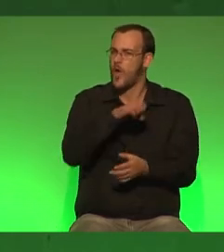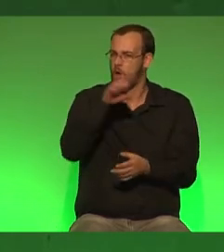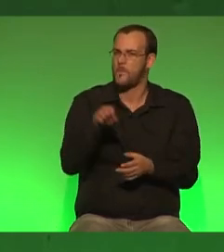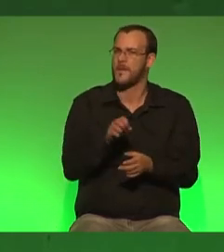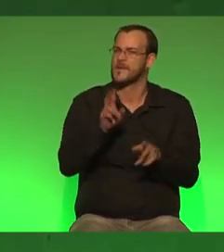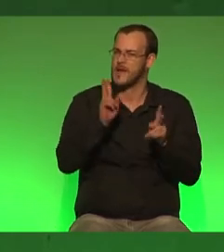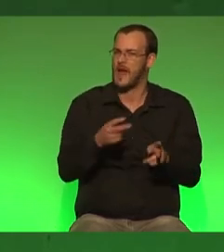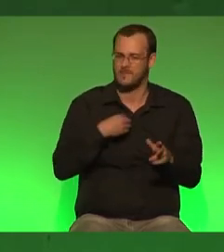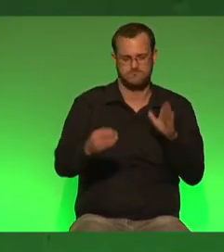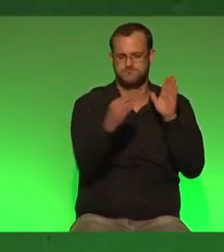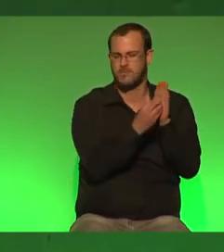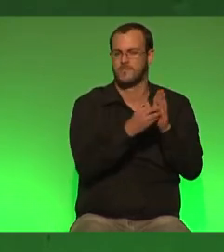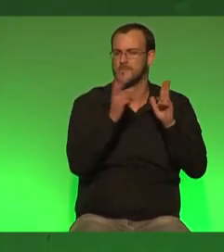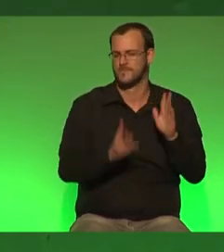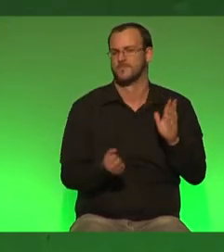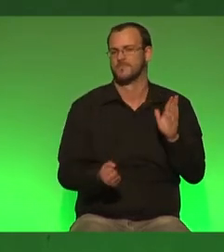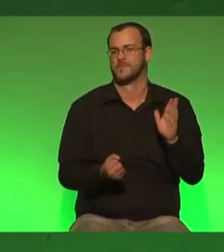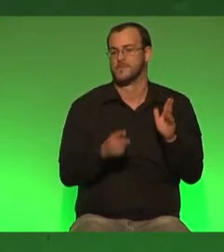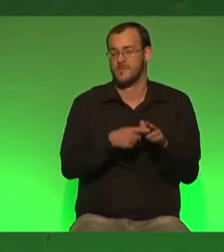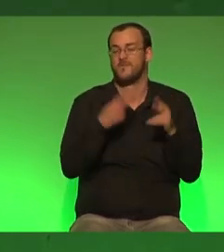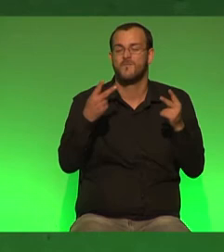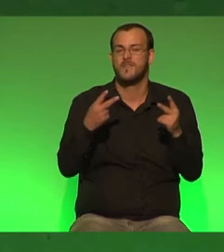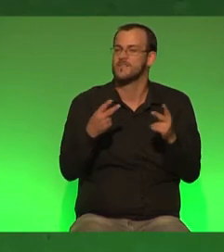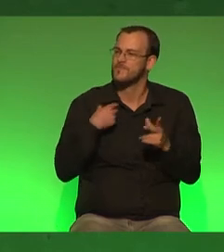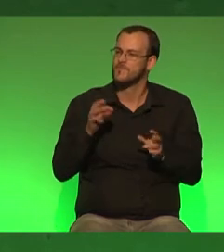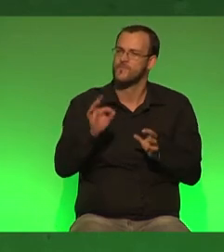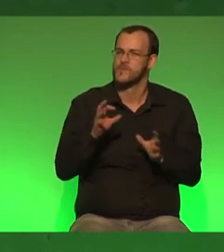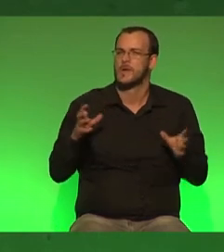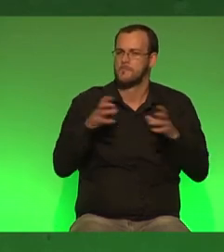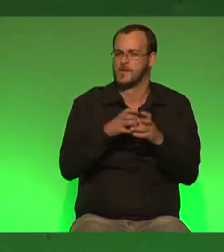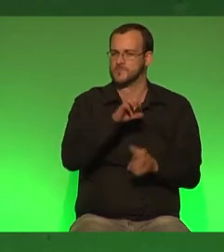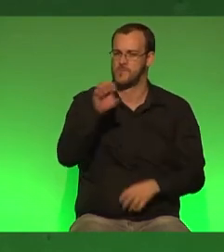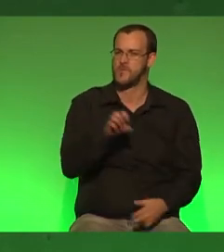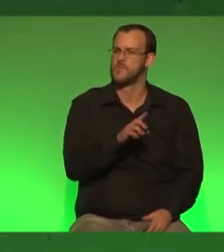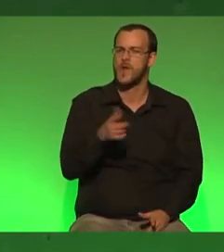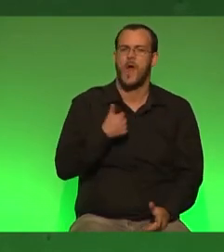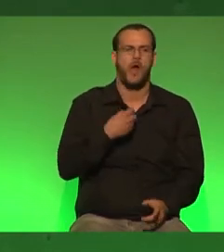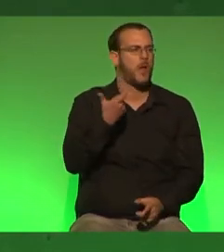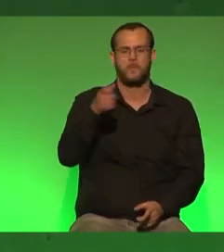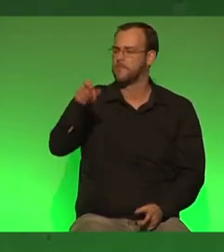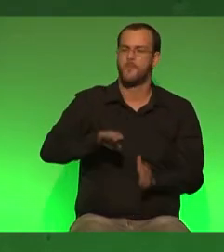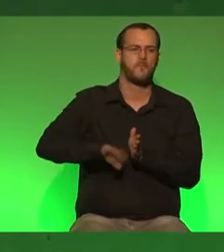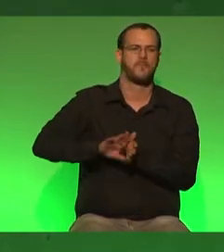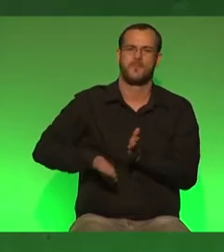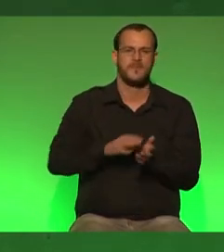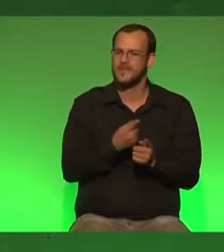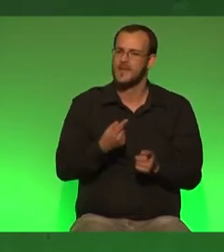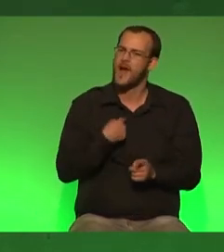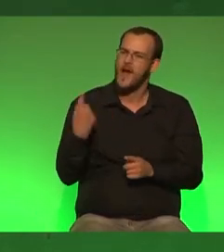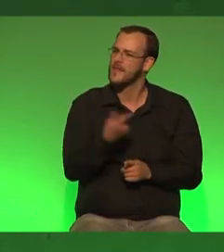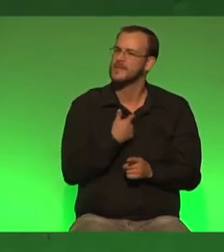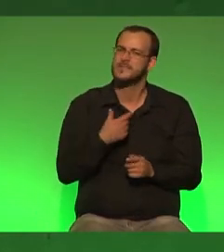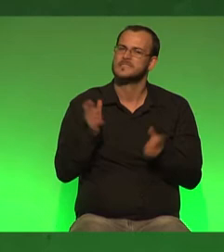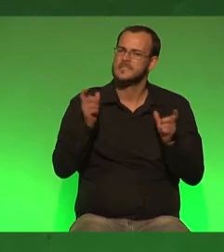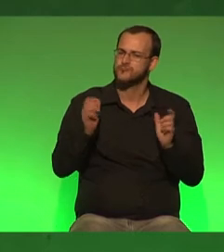können. Und das ist ein wichtiger Schritt von einem gemeinsamen Europa, in dem niemand zurückgelassen wird und in dem alle gleich an der Gesellschaft teilhaben